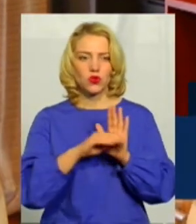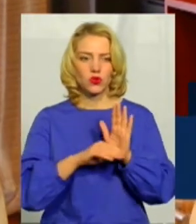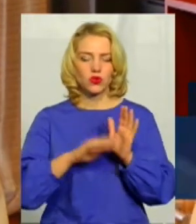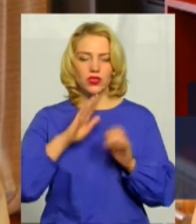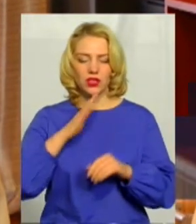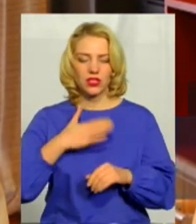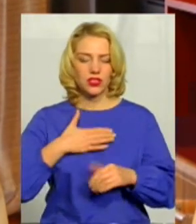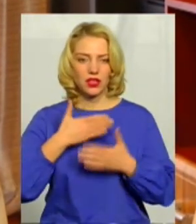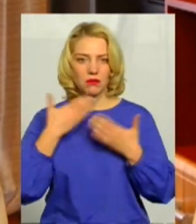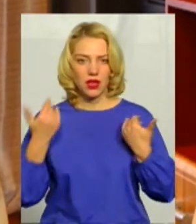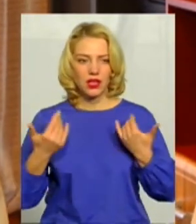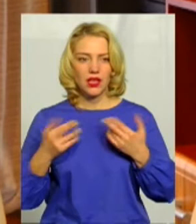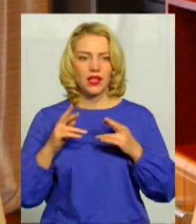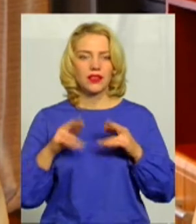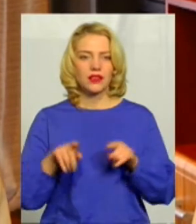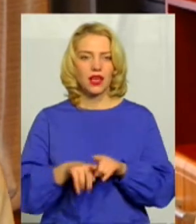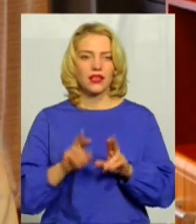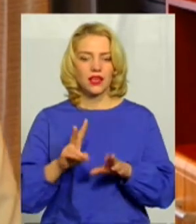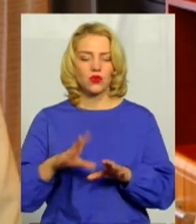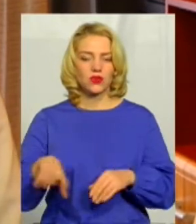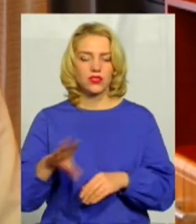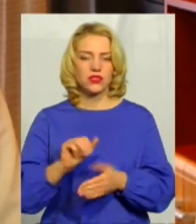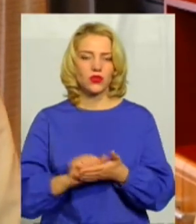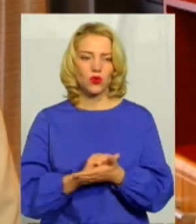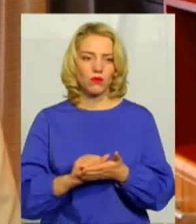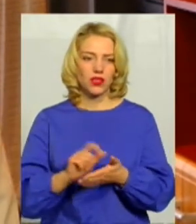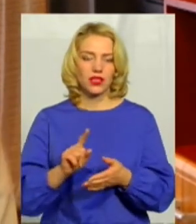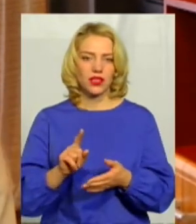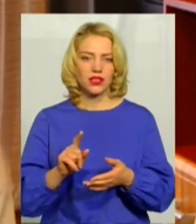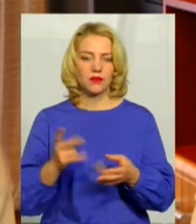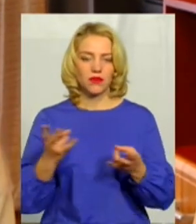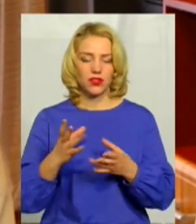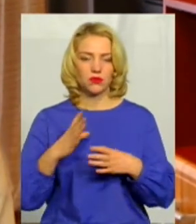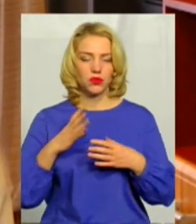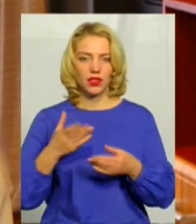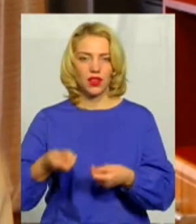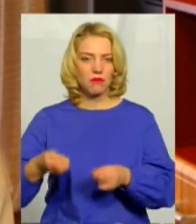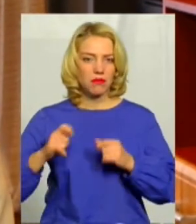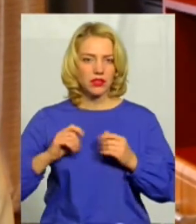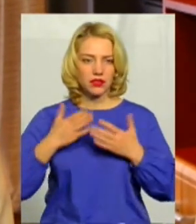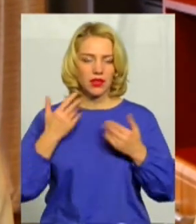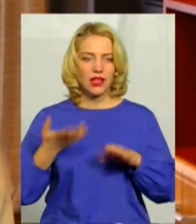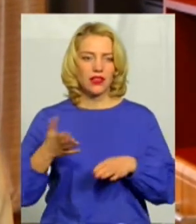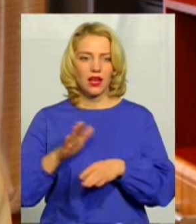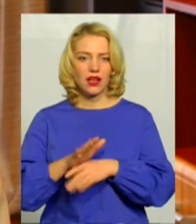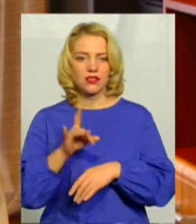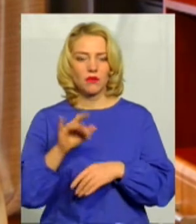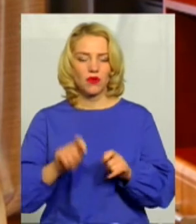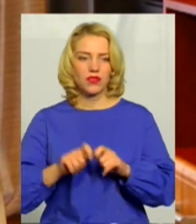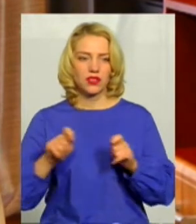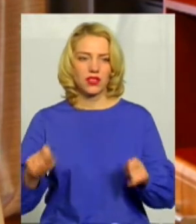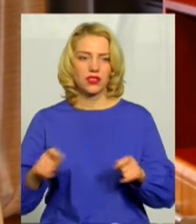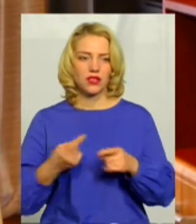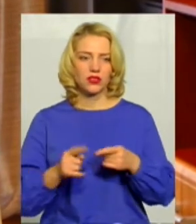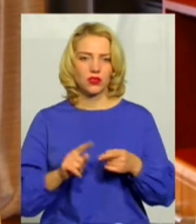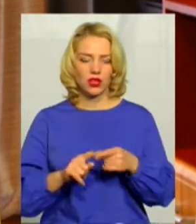так як всі документи, які мають бути, нам ще не передані. Тому наказу про відкриття даного амбулаторії в нас в закладі